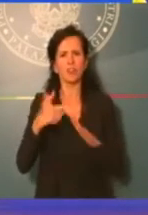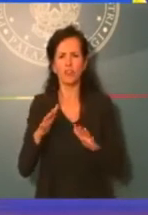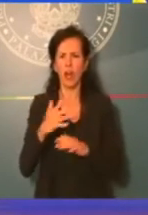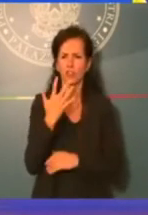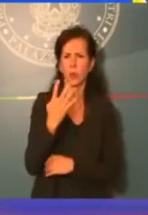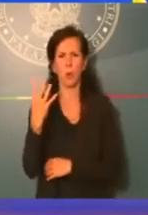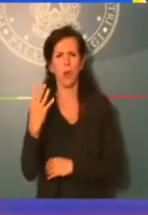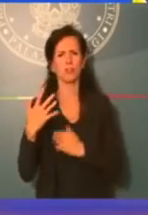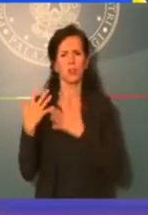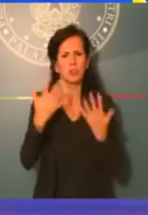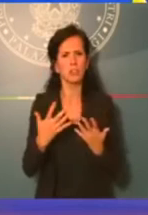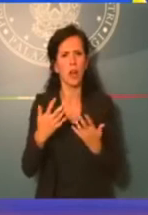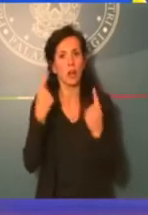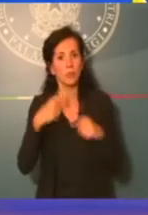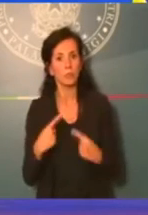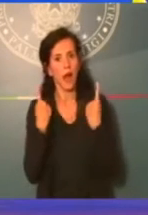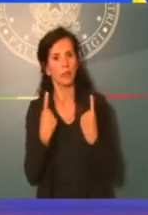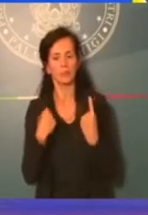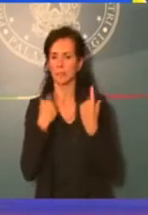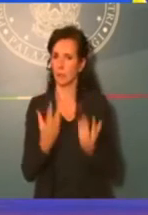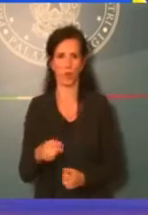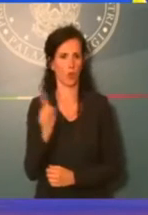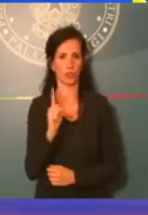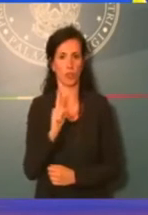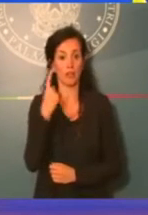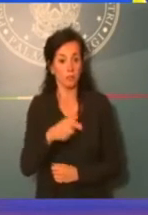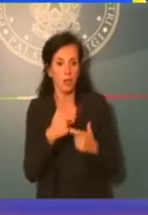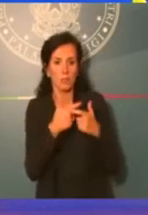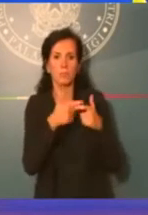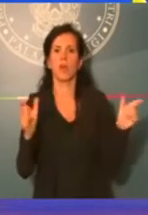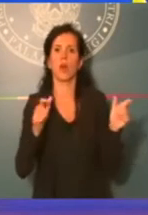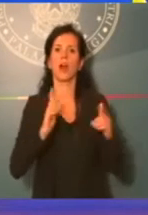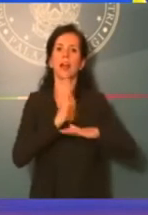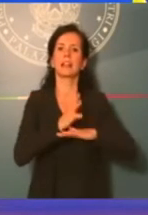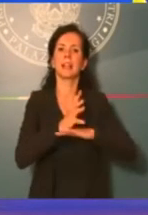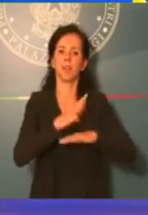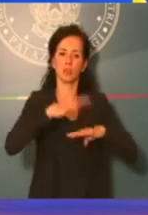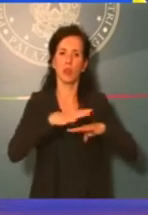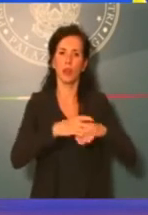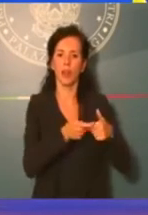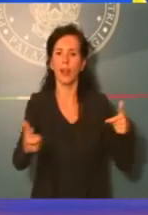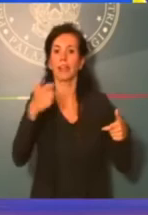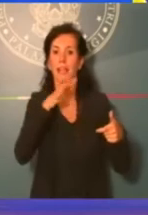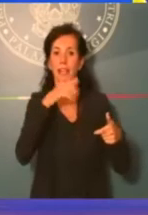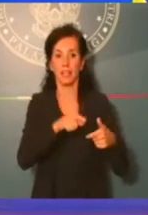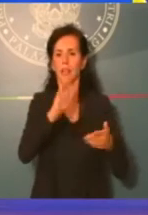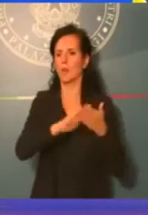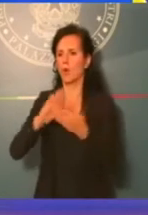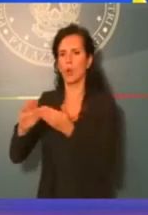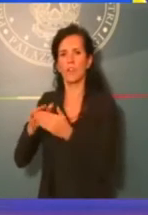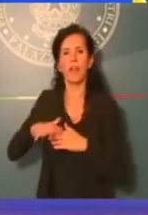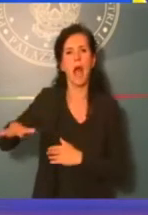inaccettabile. Ecco allora che dobbiamo sbloccare anche gli interventi sulla rete idrica, bonifiche ambientali più semplici,